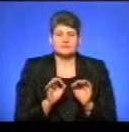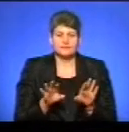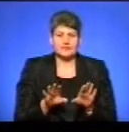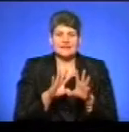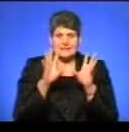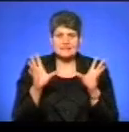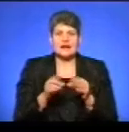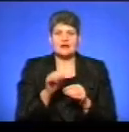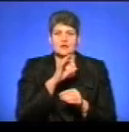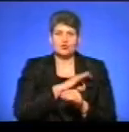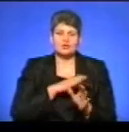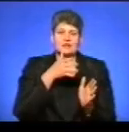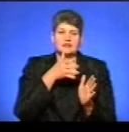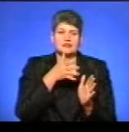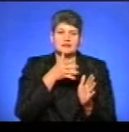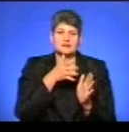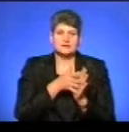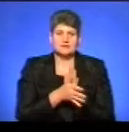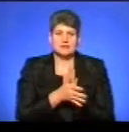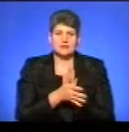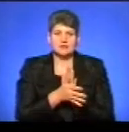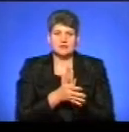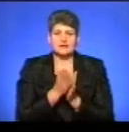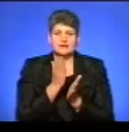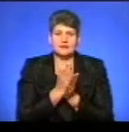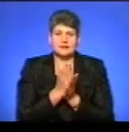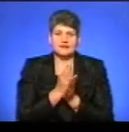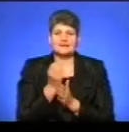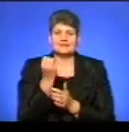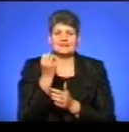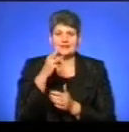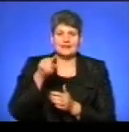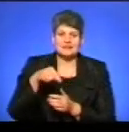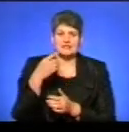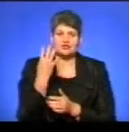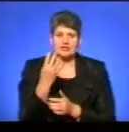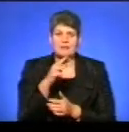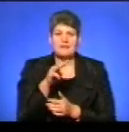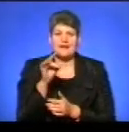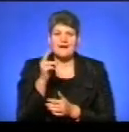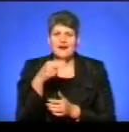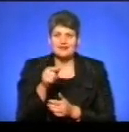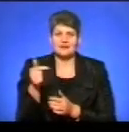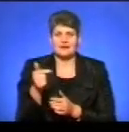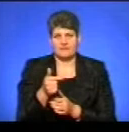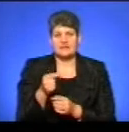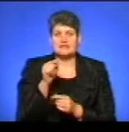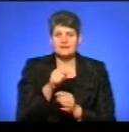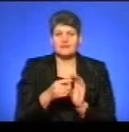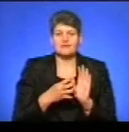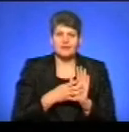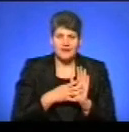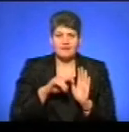Загальні доходи і видатки зведеного бюджету в області складають 13,4 мільярда гривень. З них 9